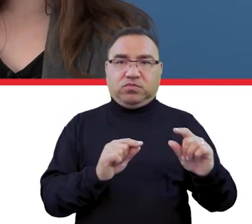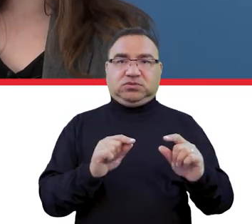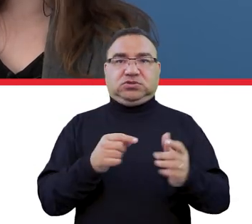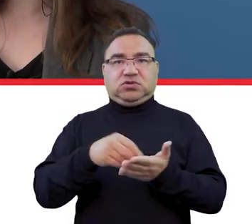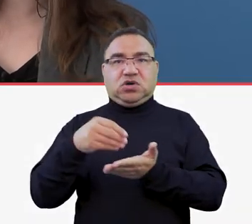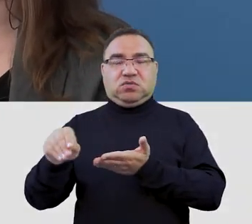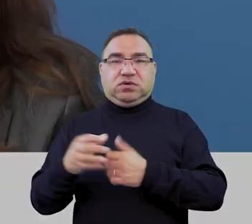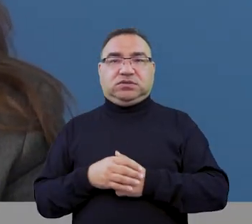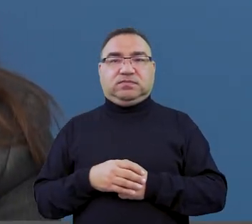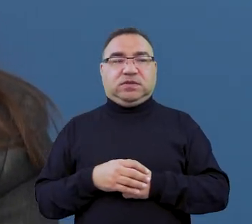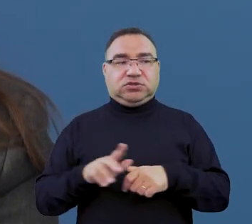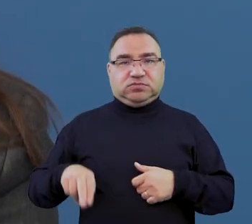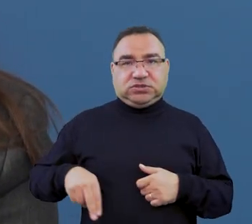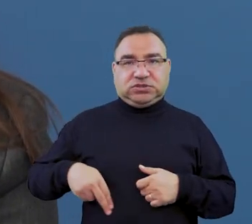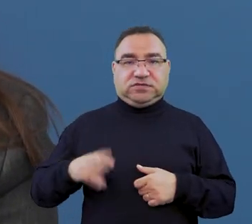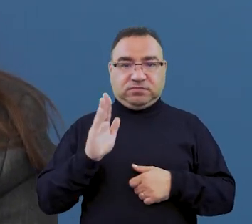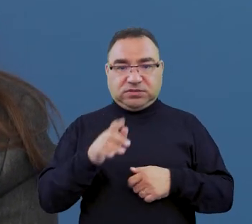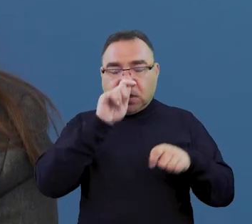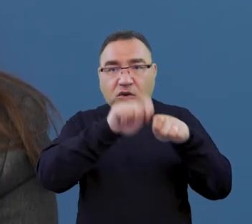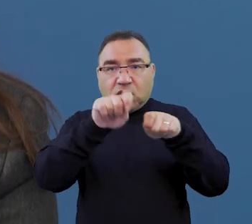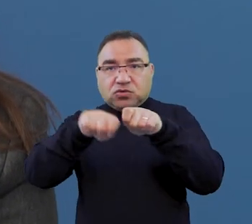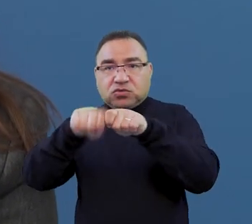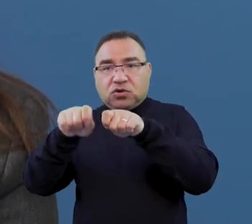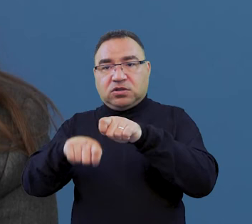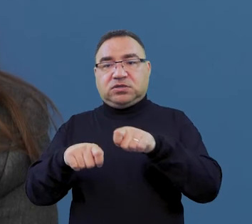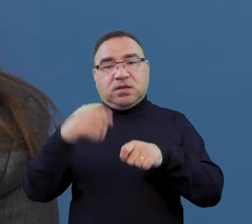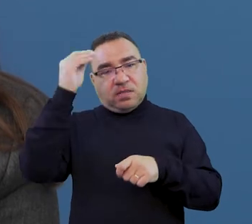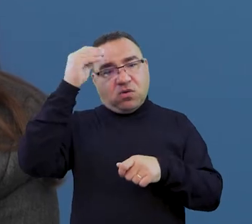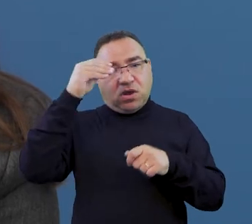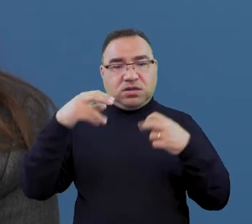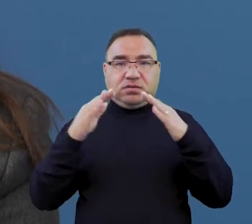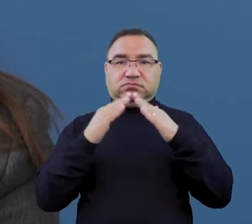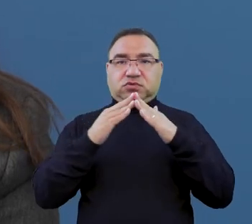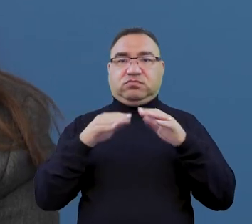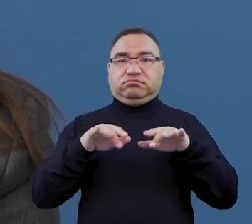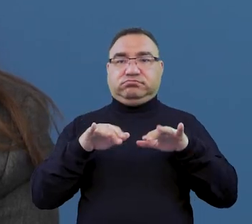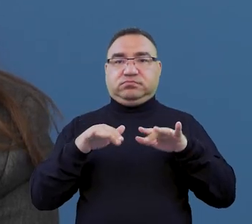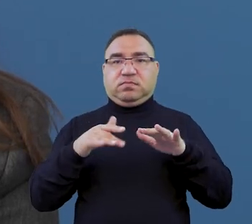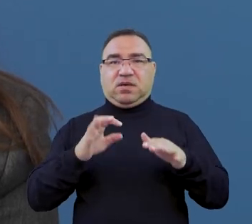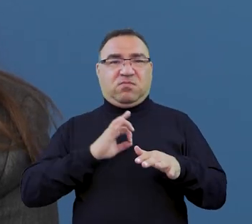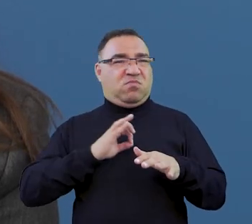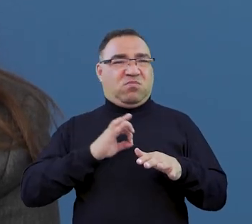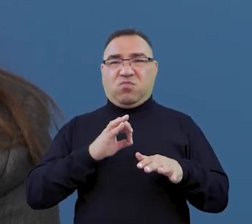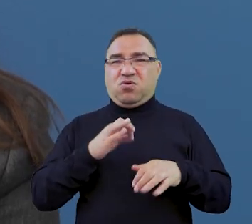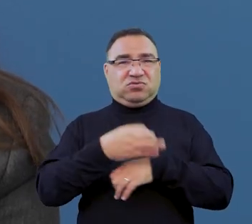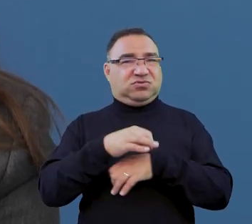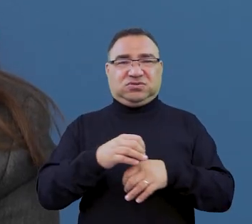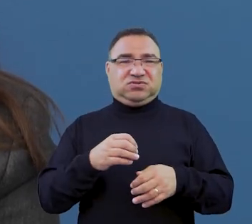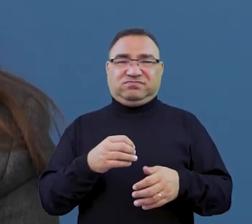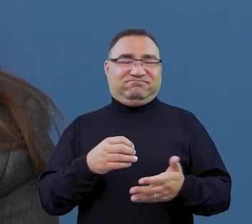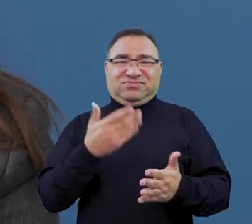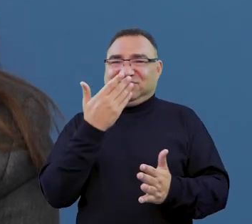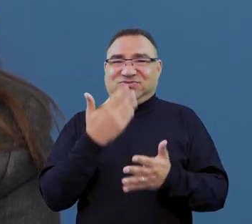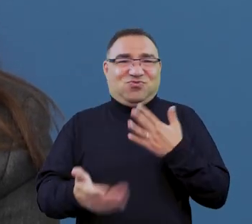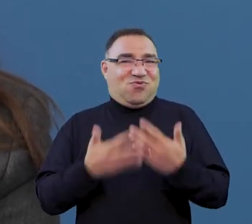drugie pytanie, czy ministerstwo będzie prowadziło kontrolę kształcenia zdalnego? Na mojej uczelni ostatni SMS był bardzo słaby. Prowadzący